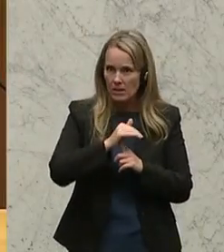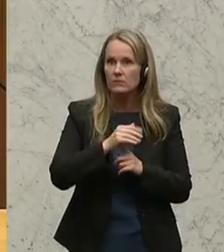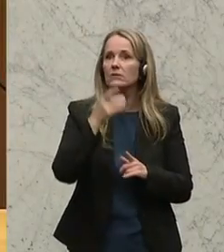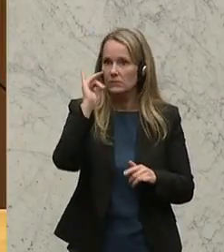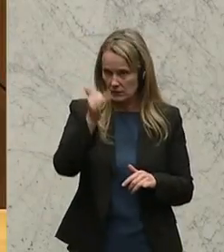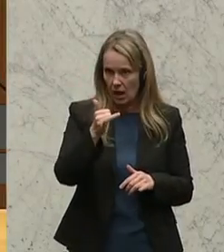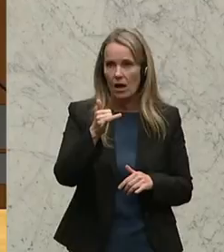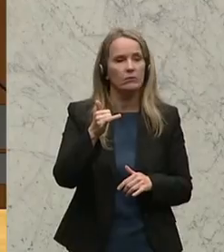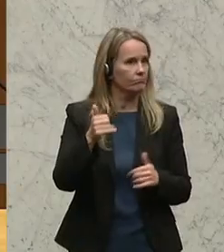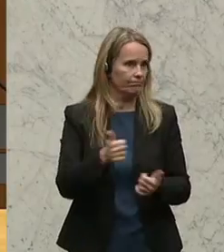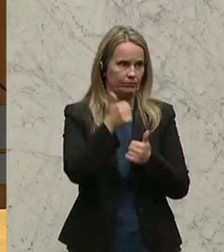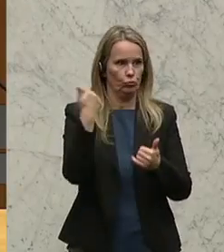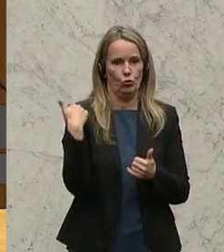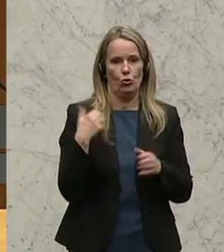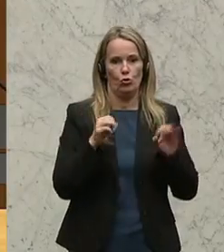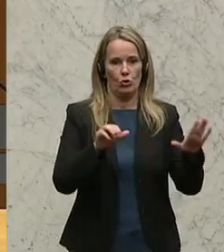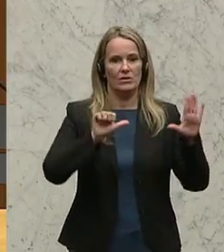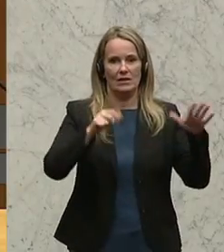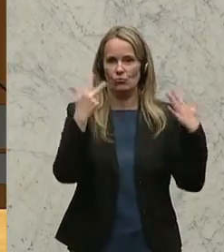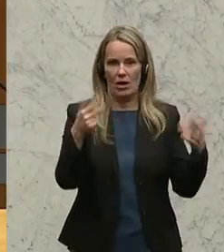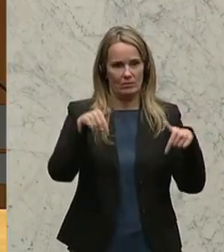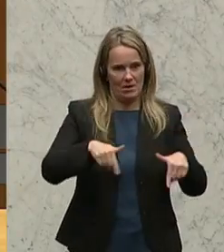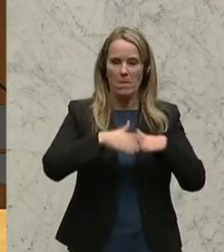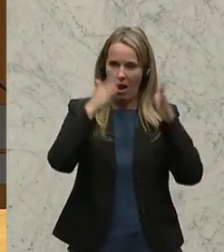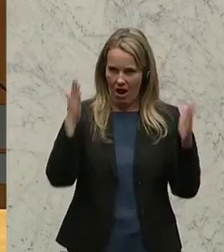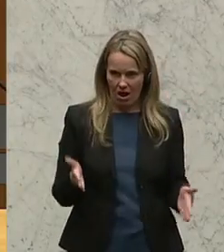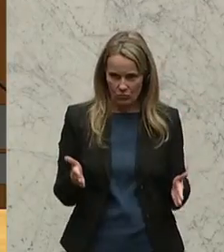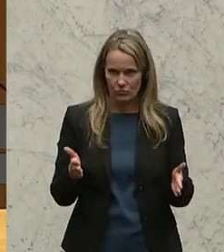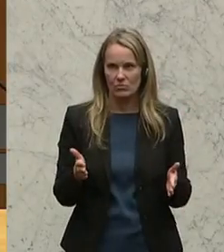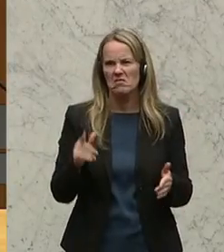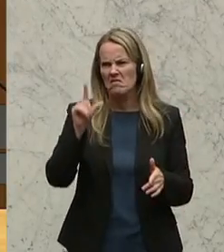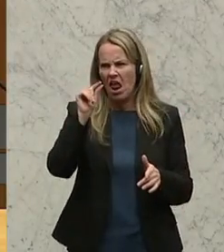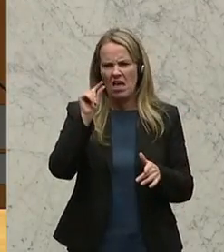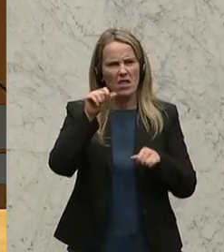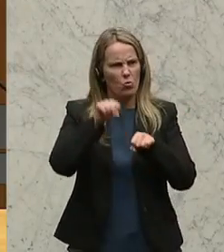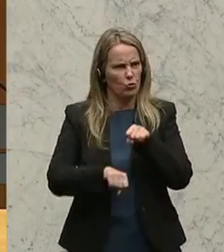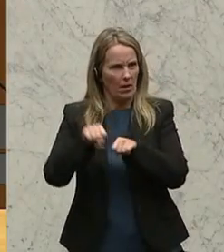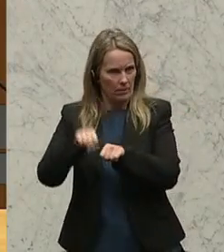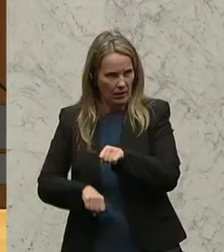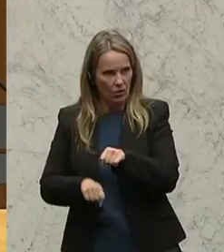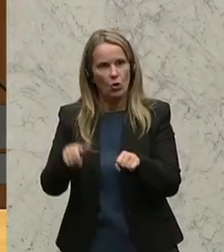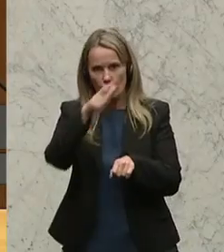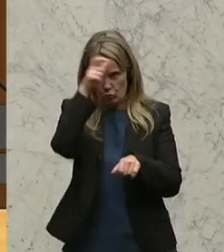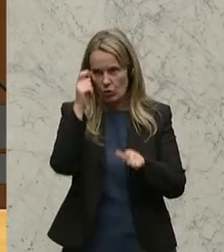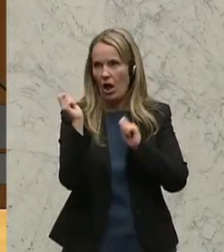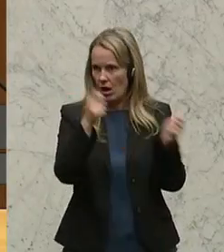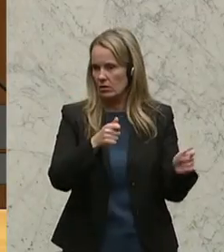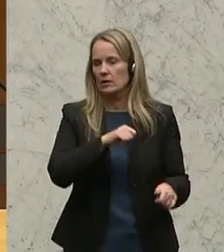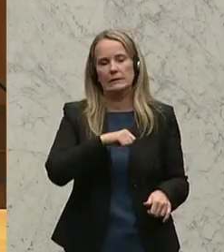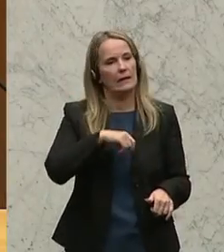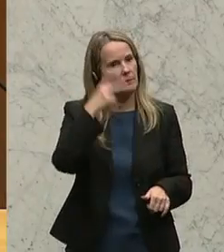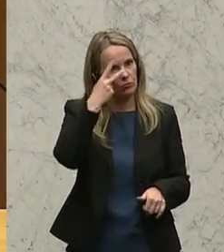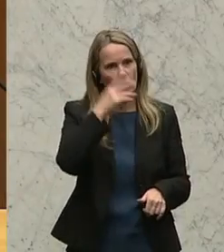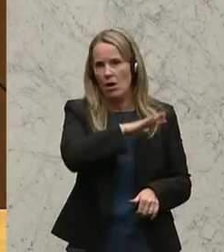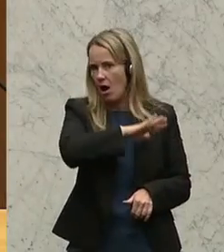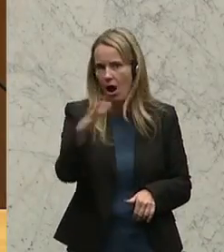ja, ein Phänomen seit 1986 im Haus, mit kleinen Unterbrechungen. Türkei-Antrag, selbstverständlich